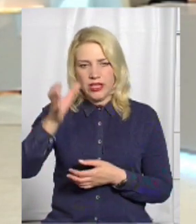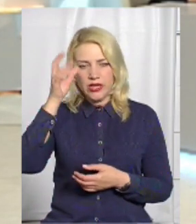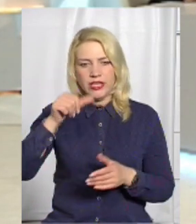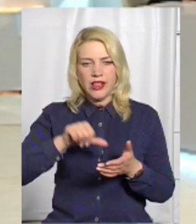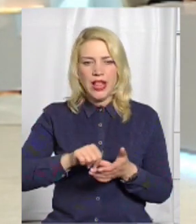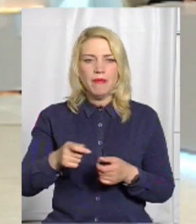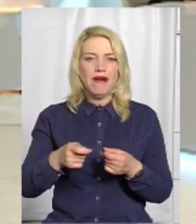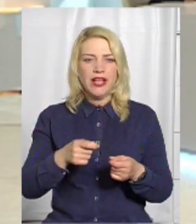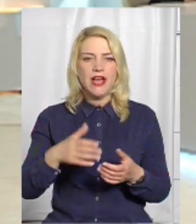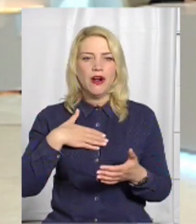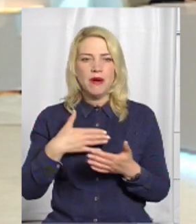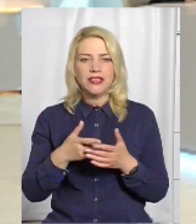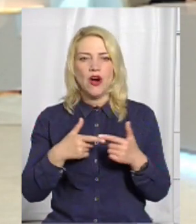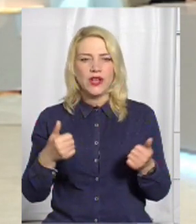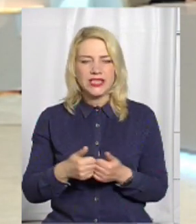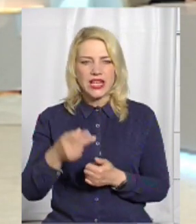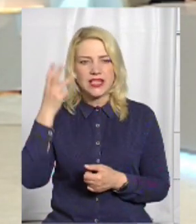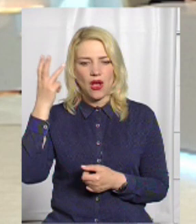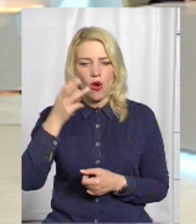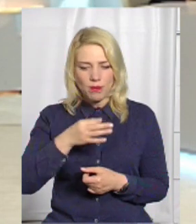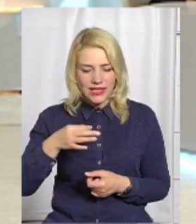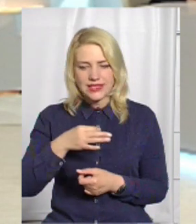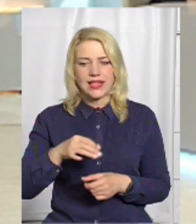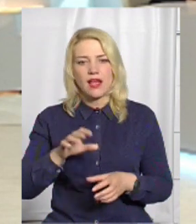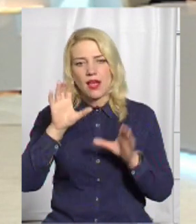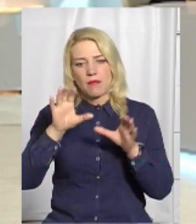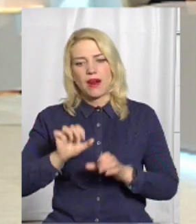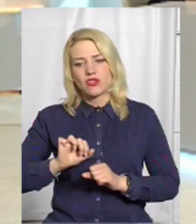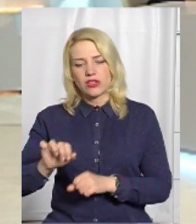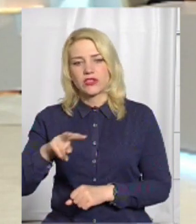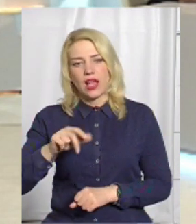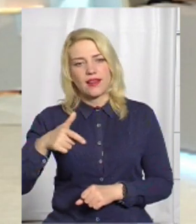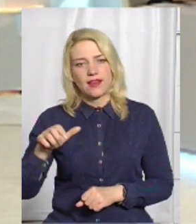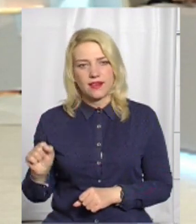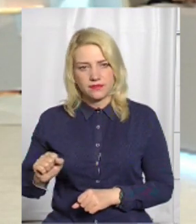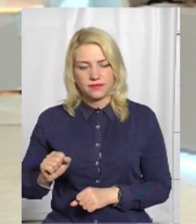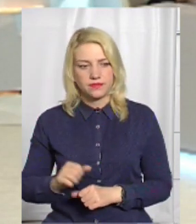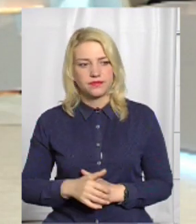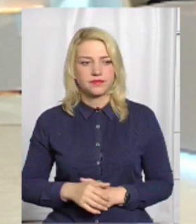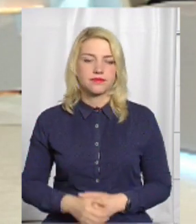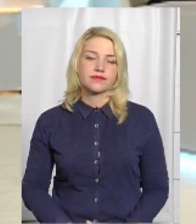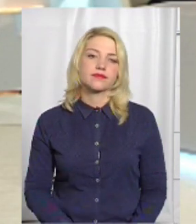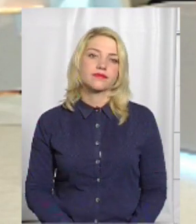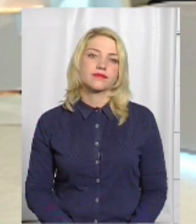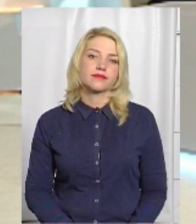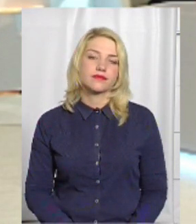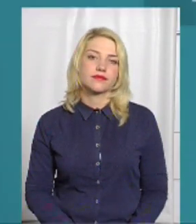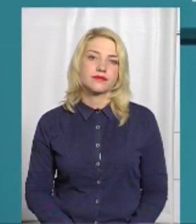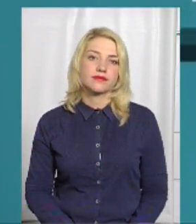член правління громадської організації Хмельницька обласна правозахисна ліга. Давайте слухати.